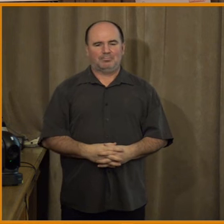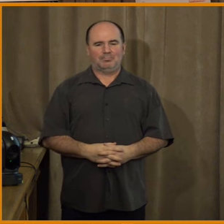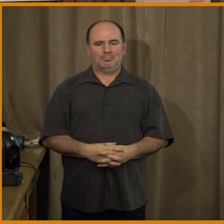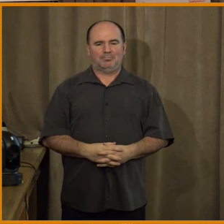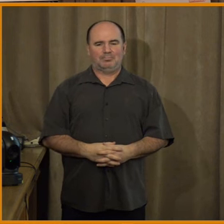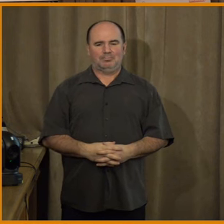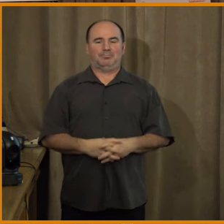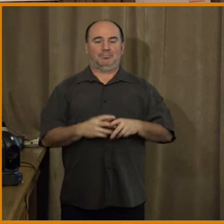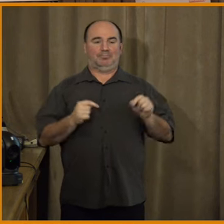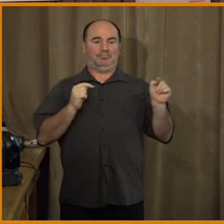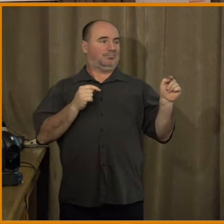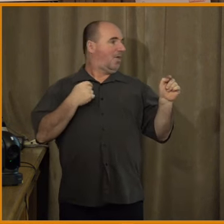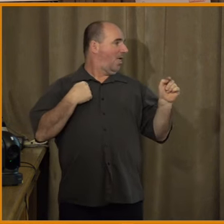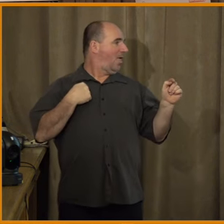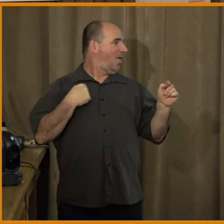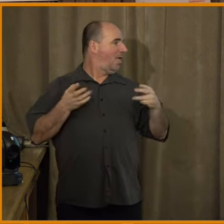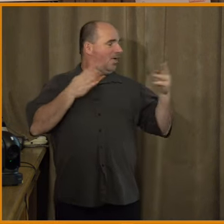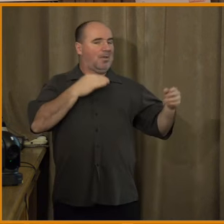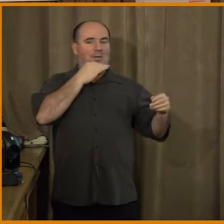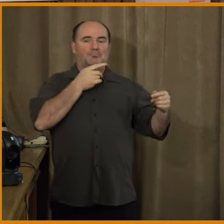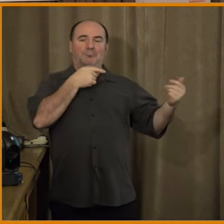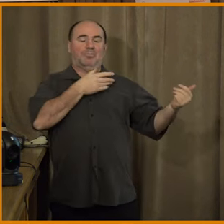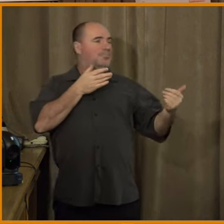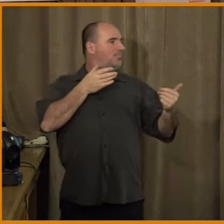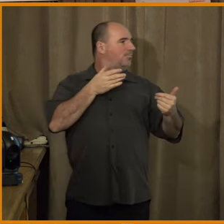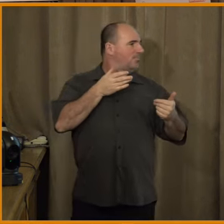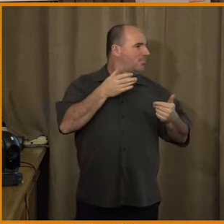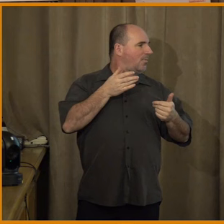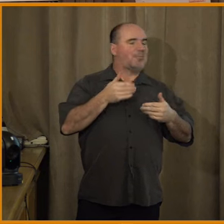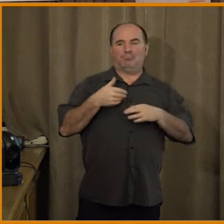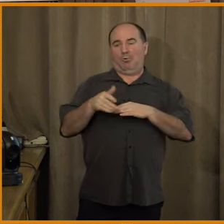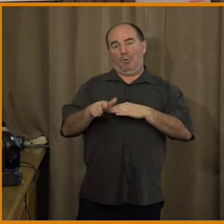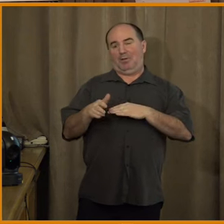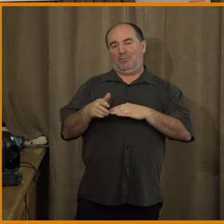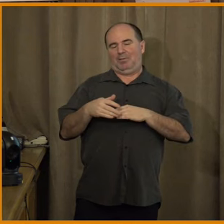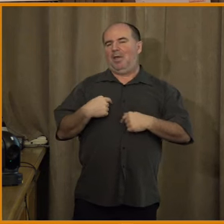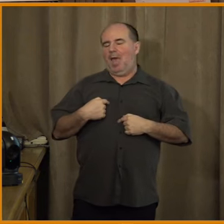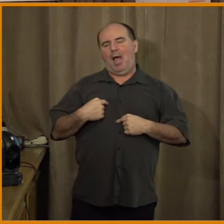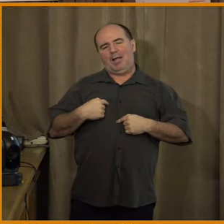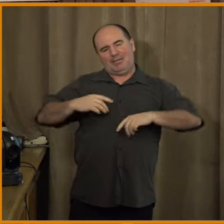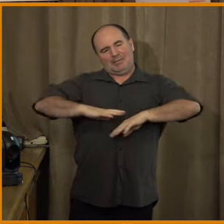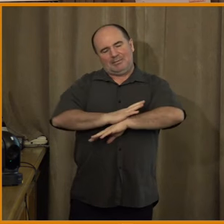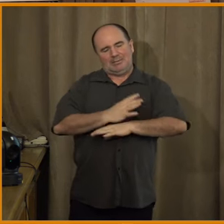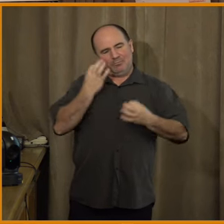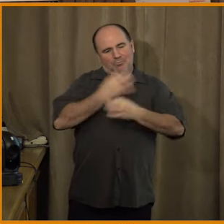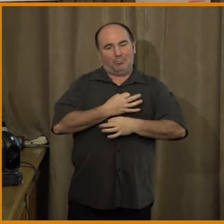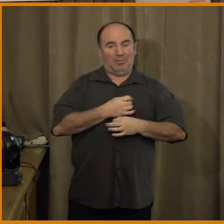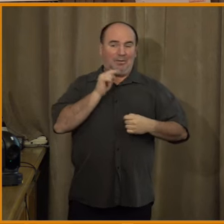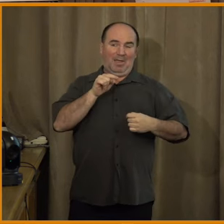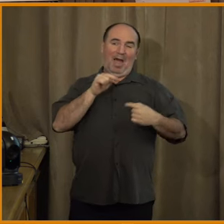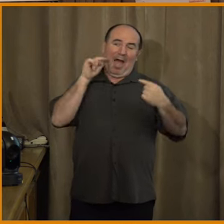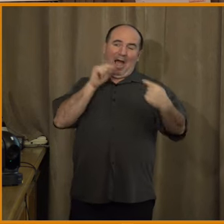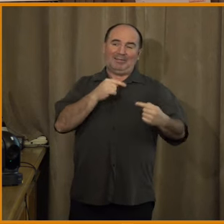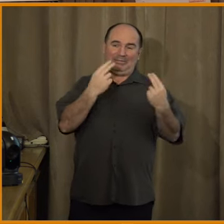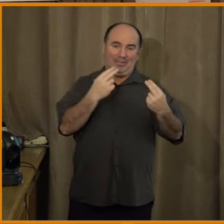Já budu asi pokračovat té skepsi teda upřímně. Já se nedivím, že oni dostali tu anticenu vzhledem k tomu, že tady